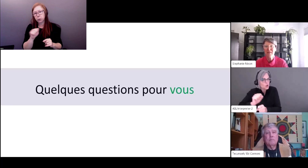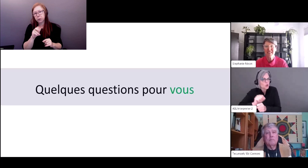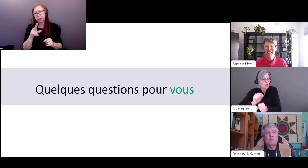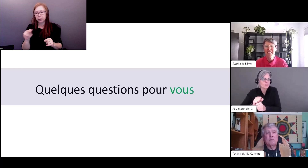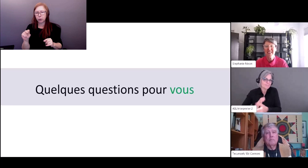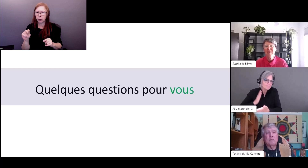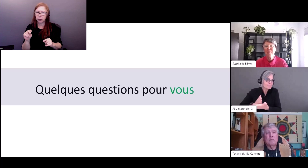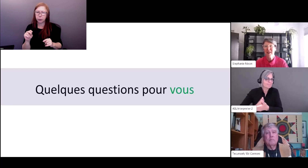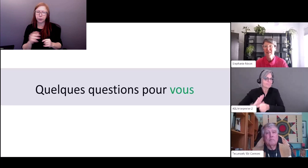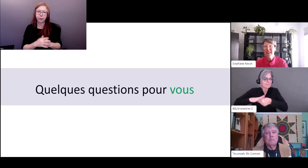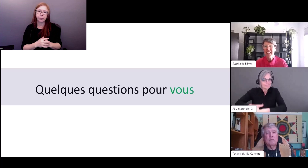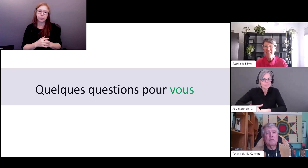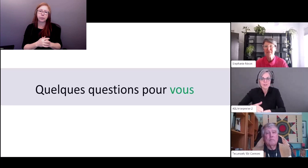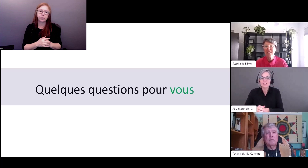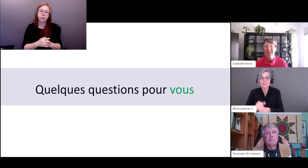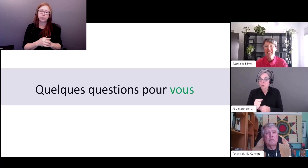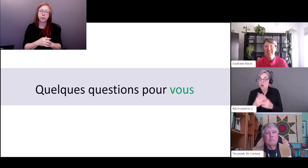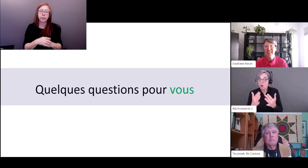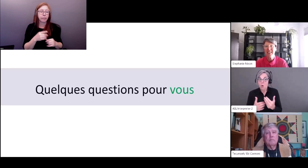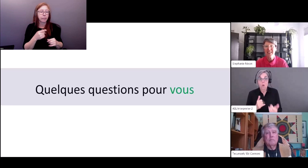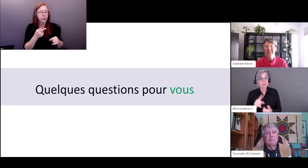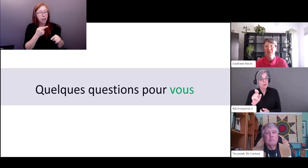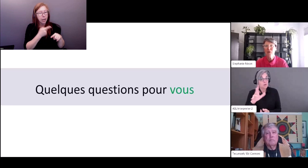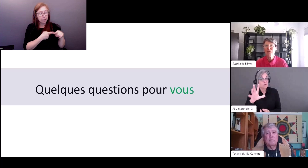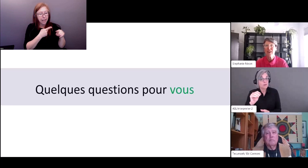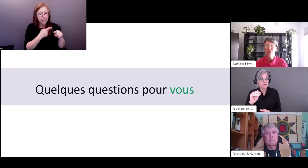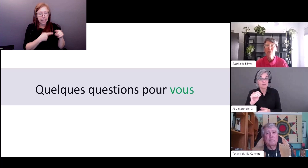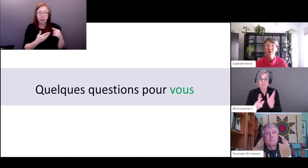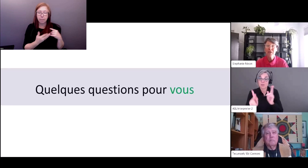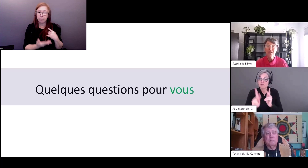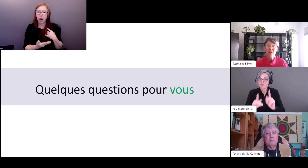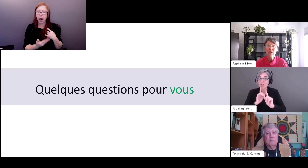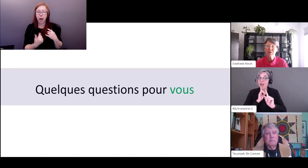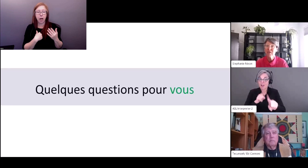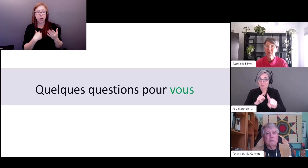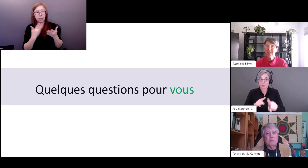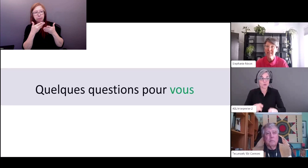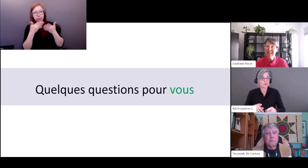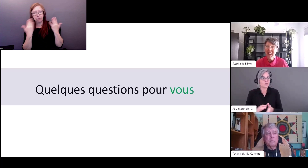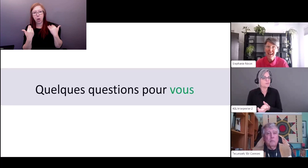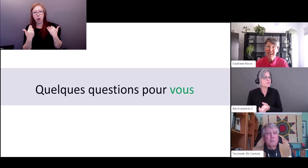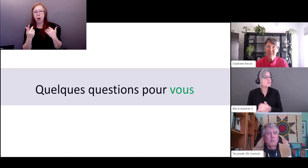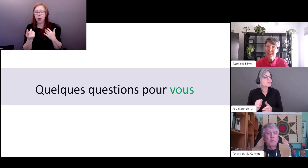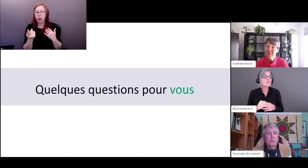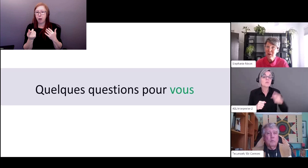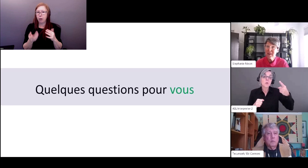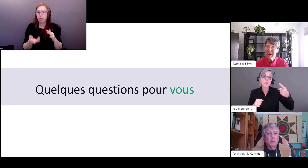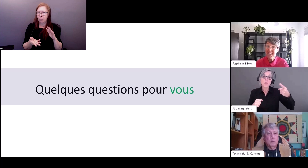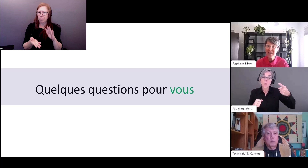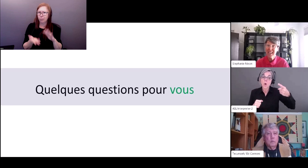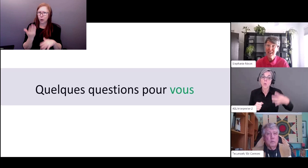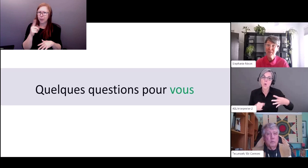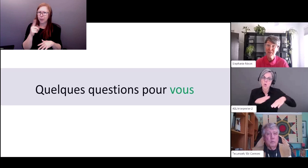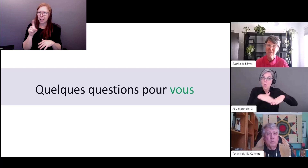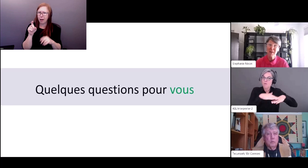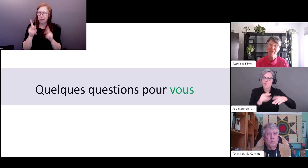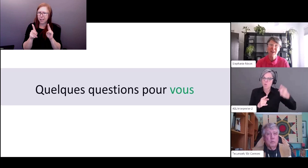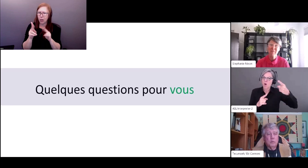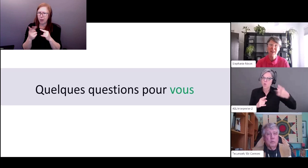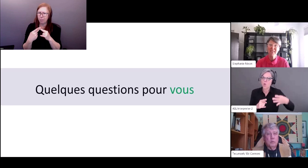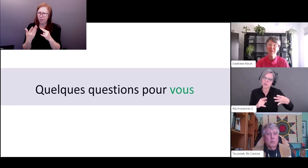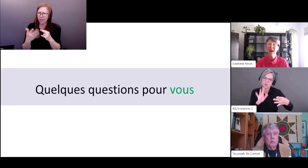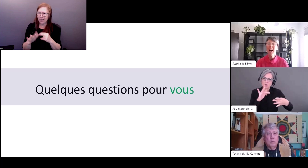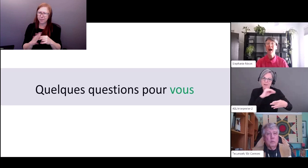participation donc montrons aux uns et aux autres qui était là ou pas et